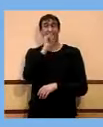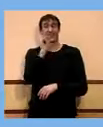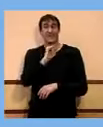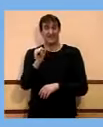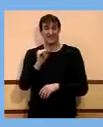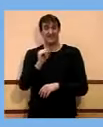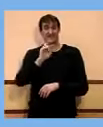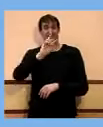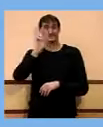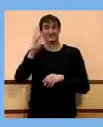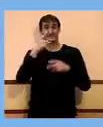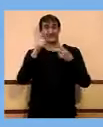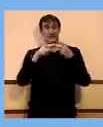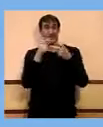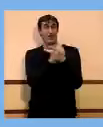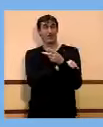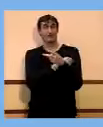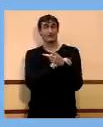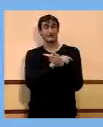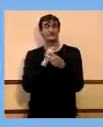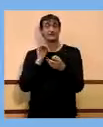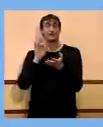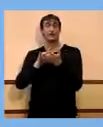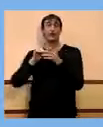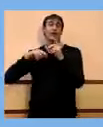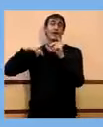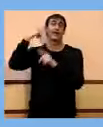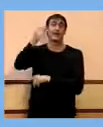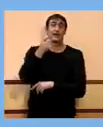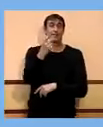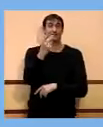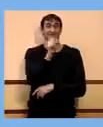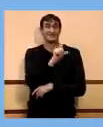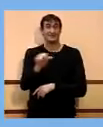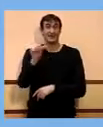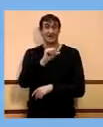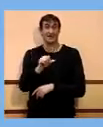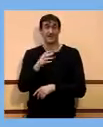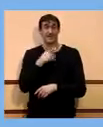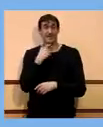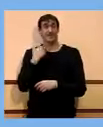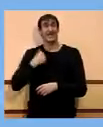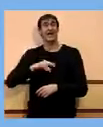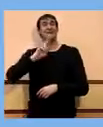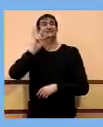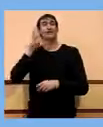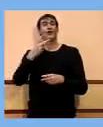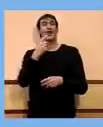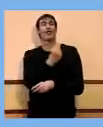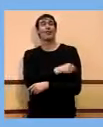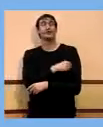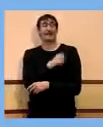a les 12 setmanes, pràcticament no hi ha segones dosis en cada posada.